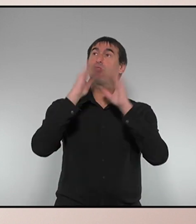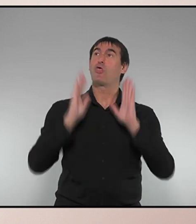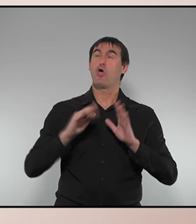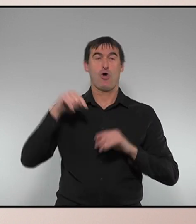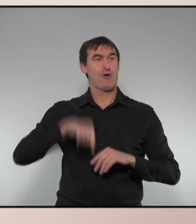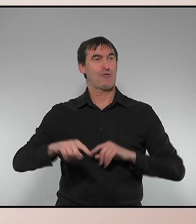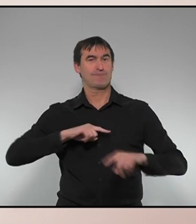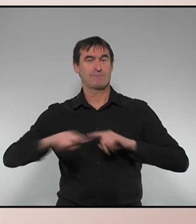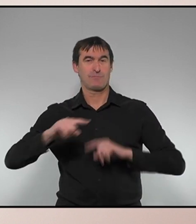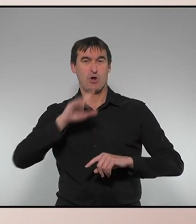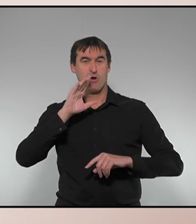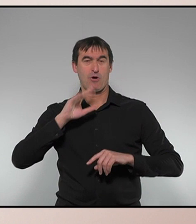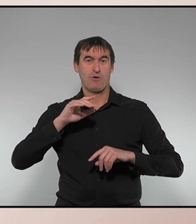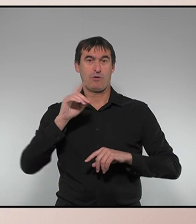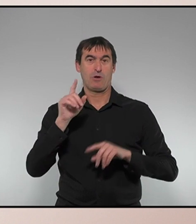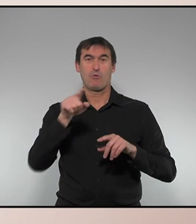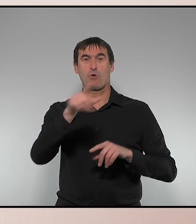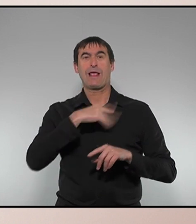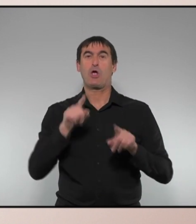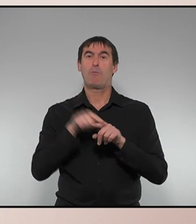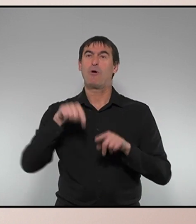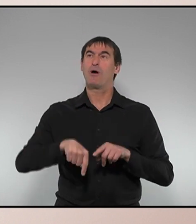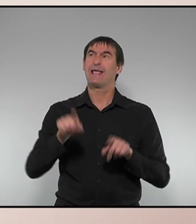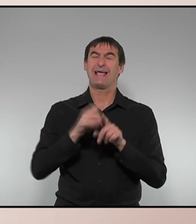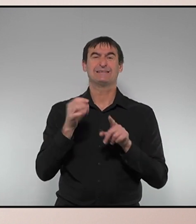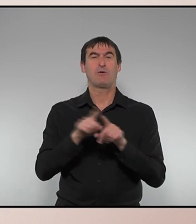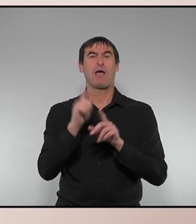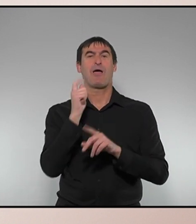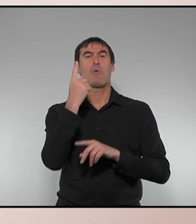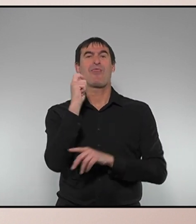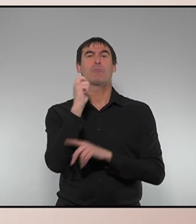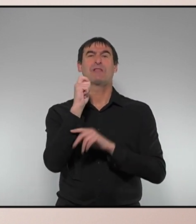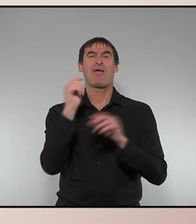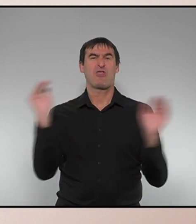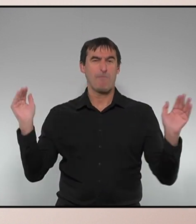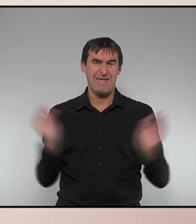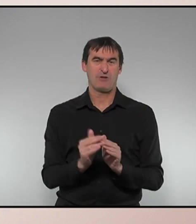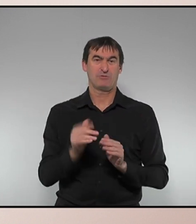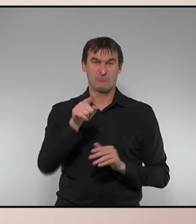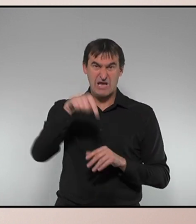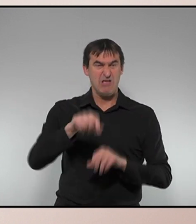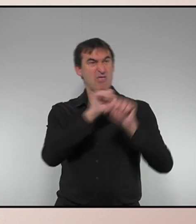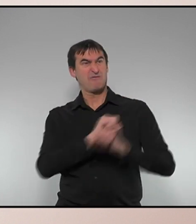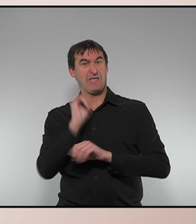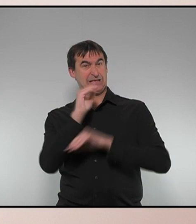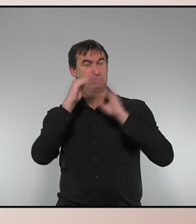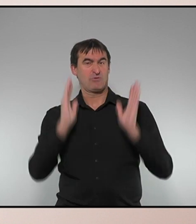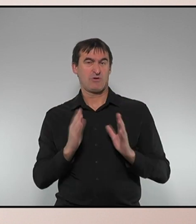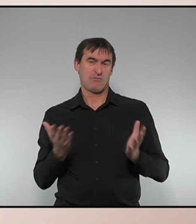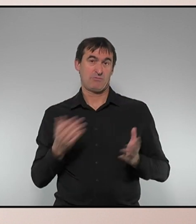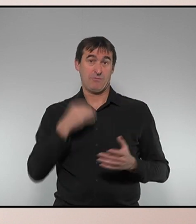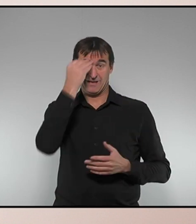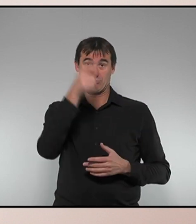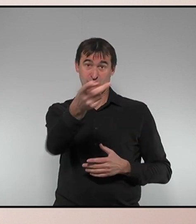país, sinó que fossin menys que una diputació? I vostè ve aquí a defensar les institucions, senyor Carrizosa, jo crec que abans de venir-les a